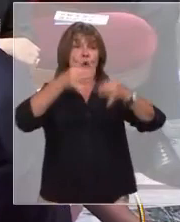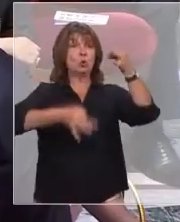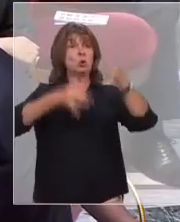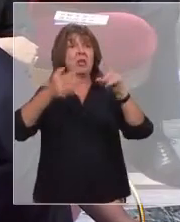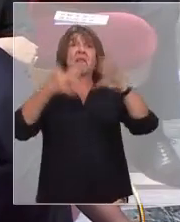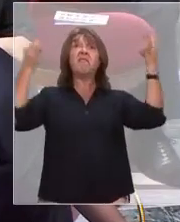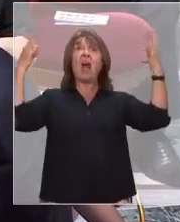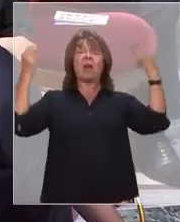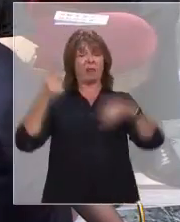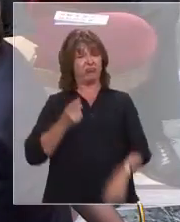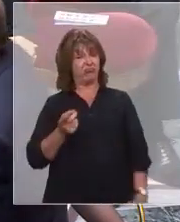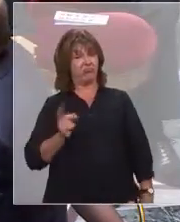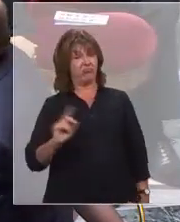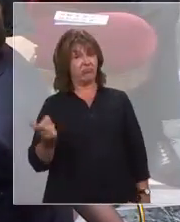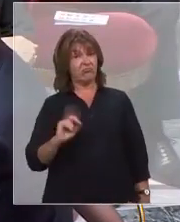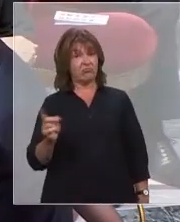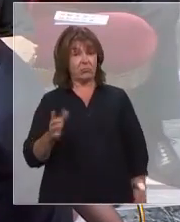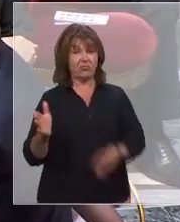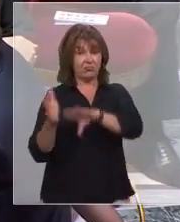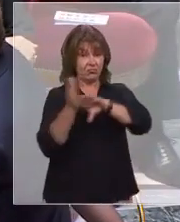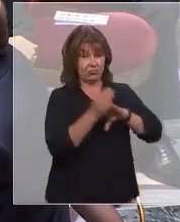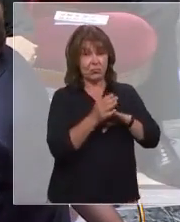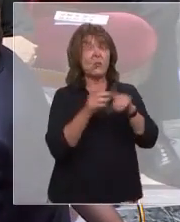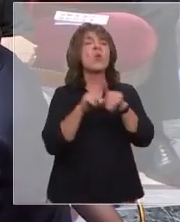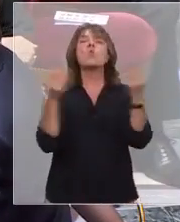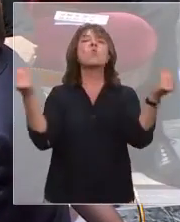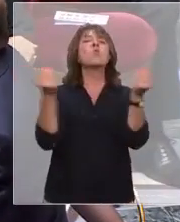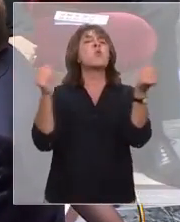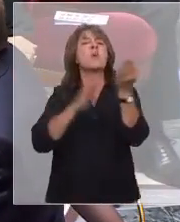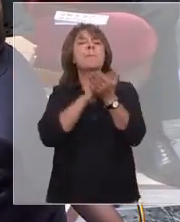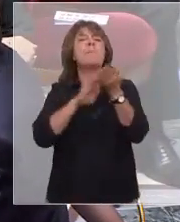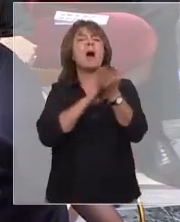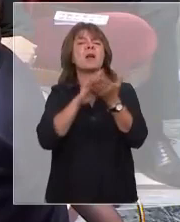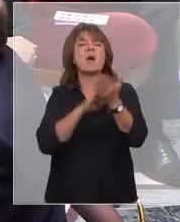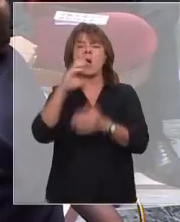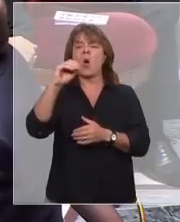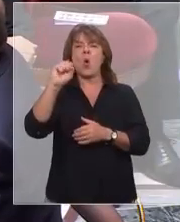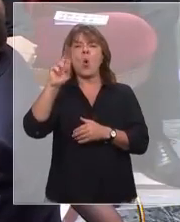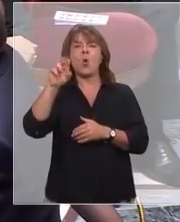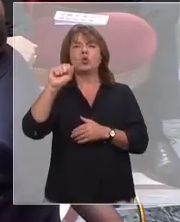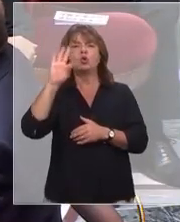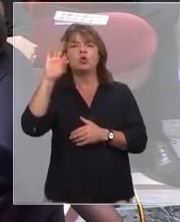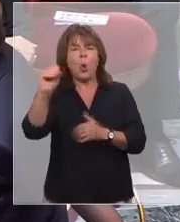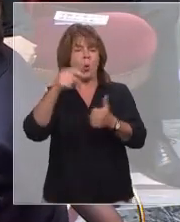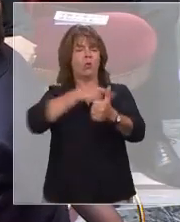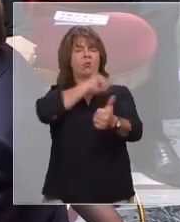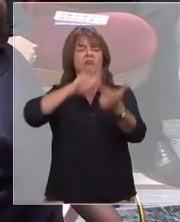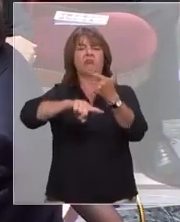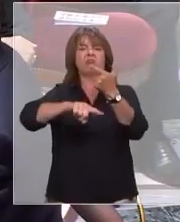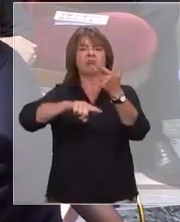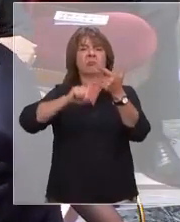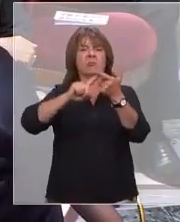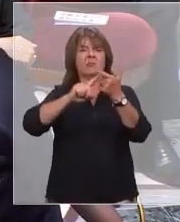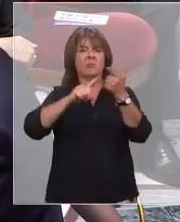laxiste. Applaudissements — Et puis, où sont passés Lousteau ? Où sont passés Lousteau,